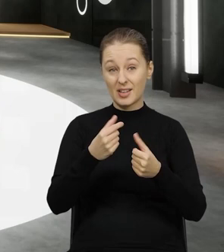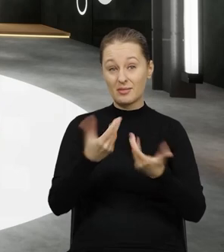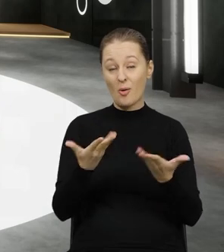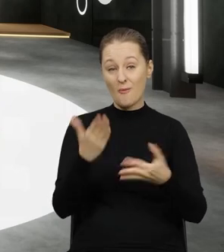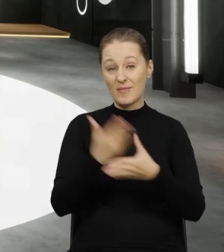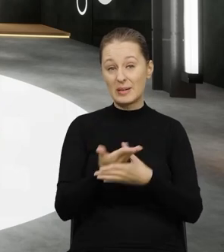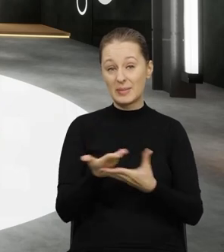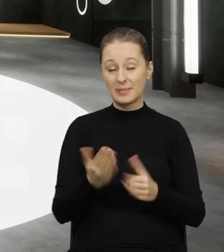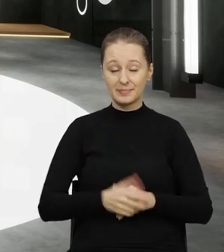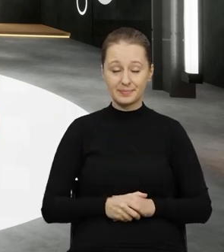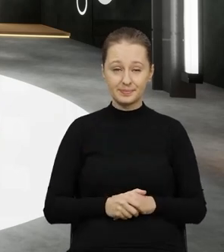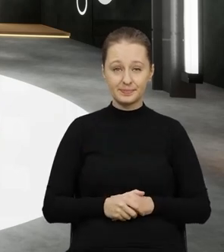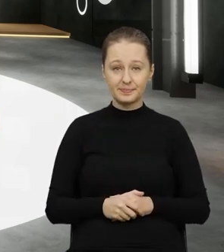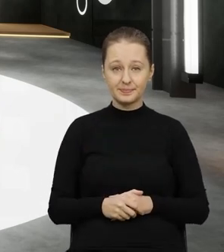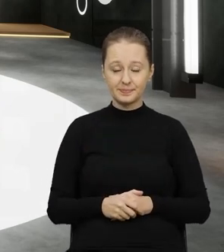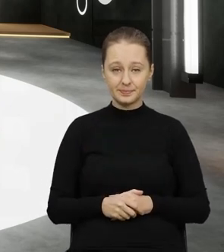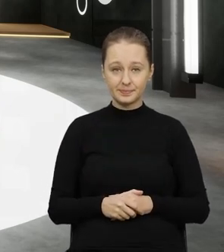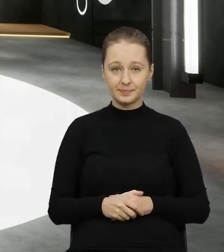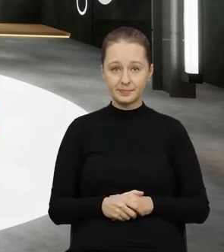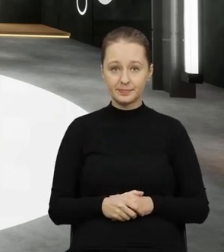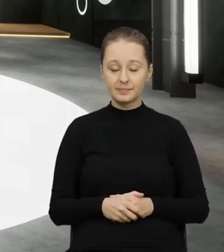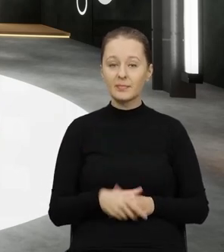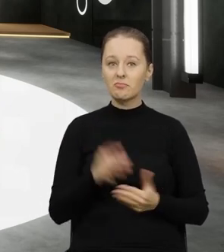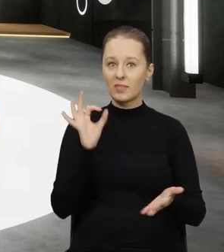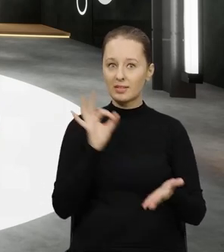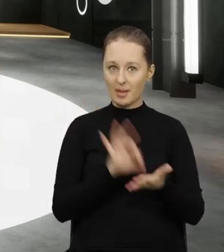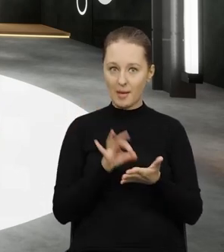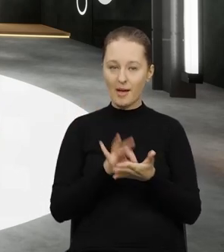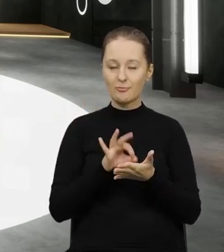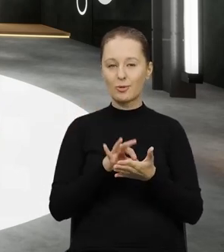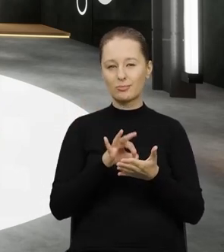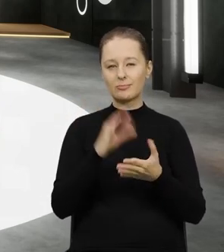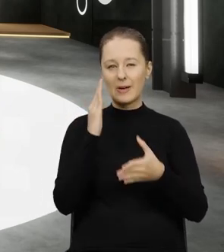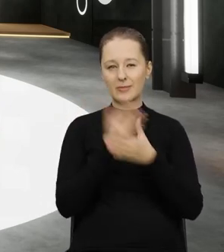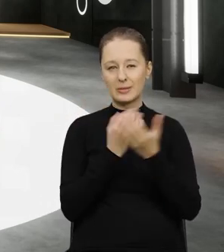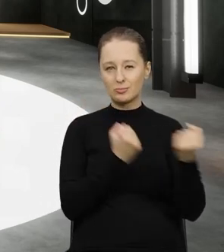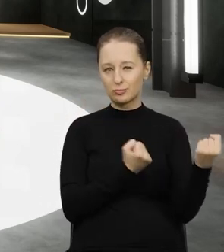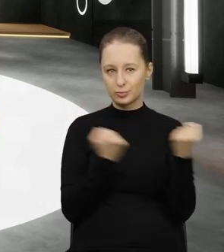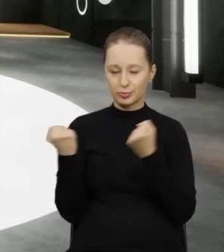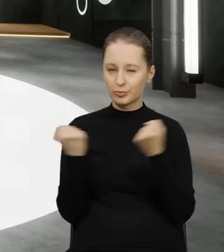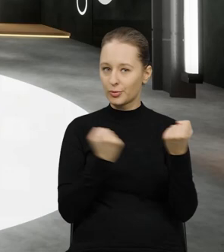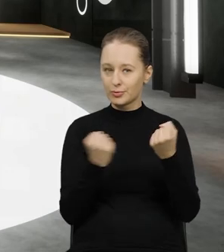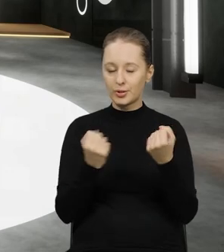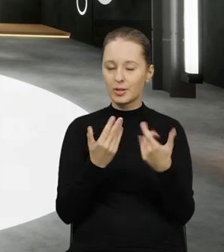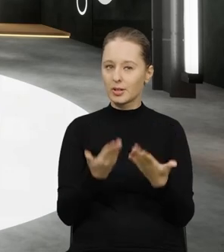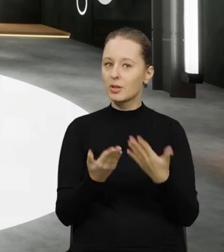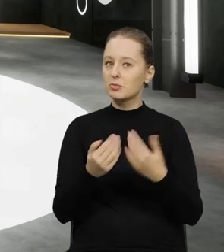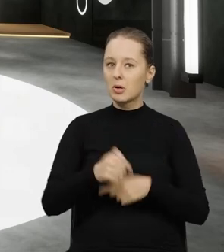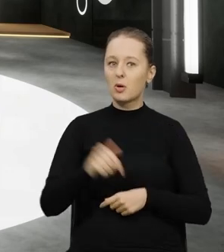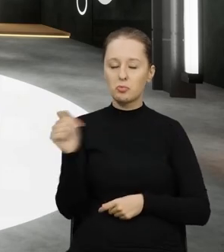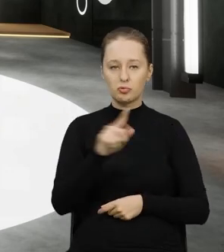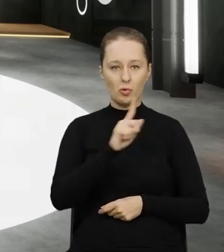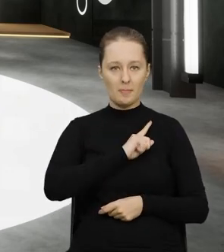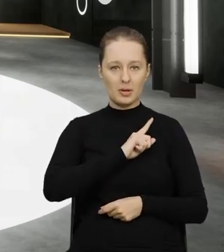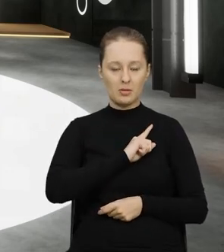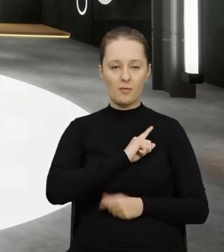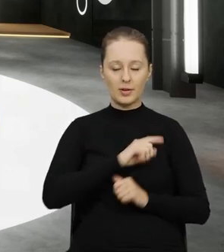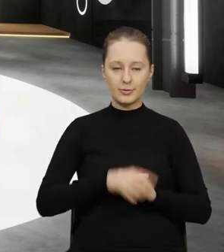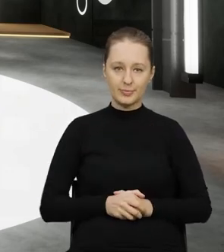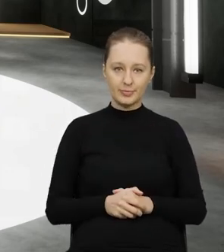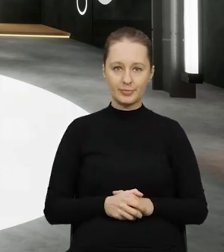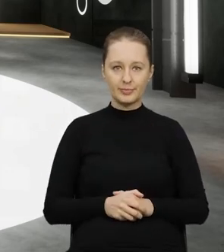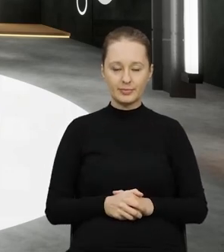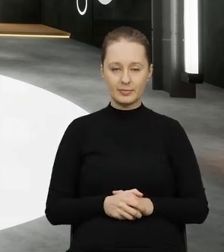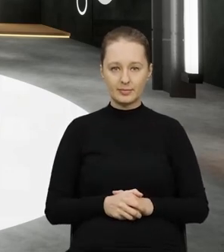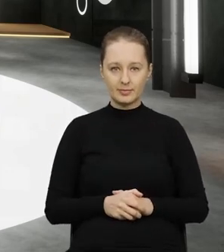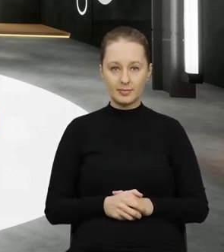działalności i prowadzonej firmy. Więc nawet przewoźnicy są, to nie mogą być ukarani karą